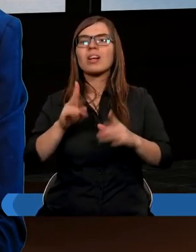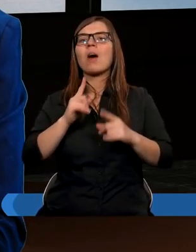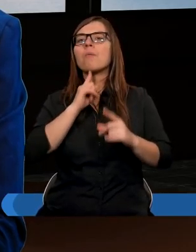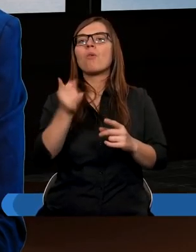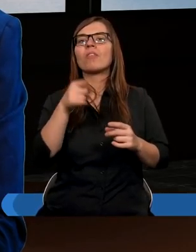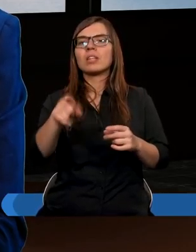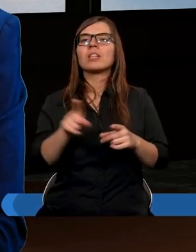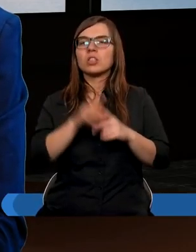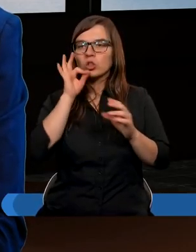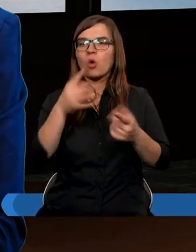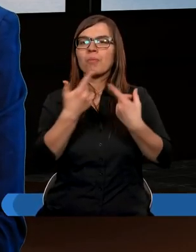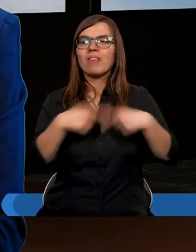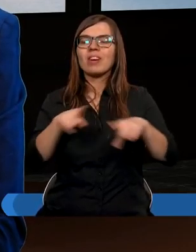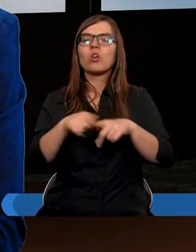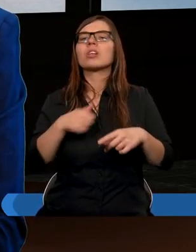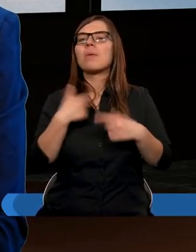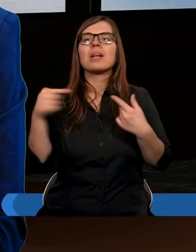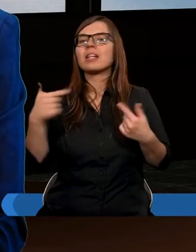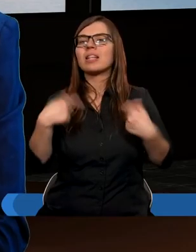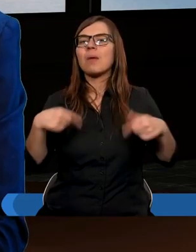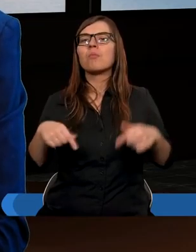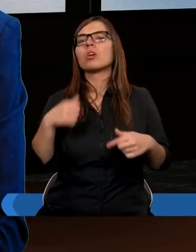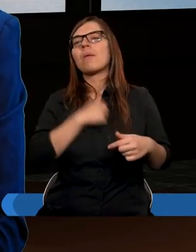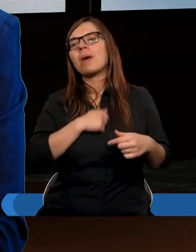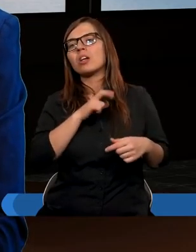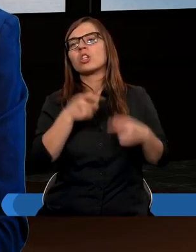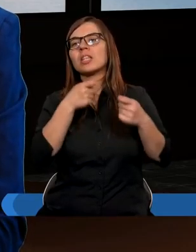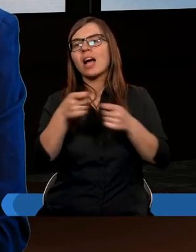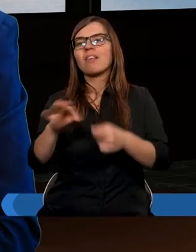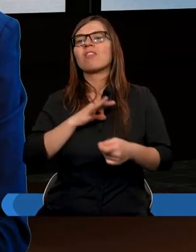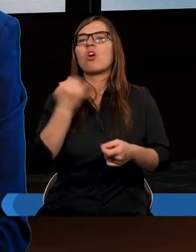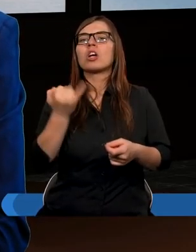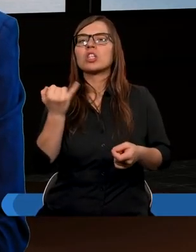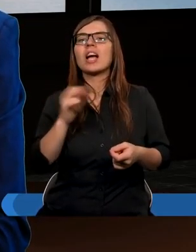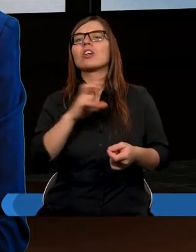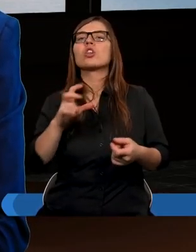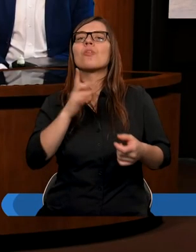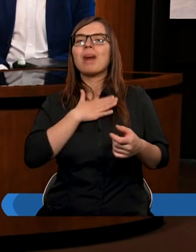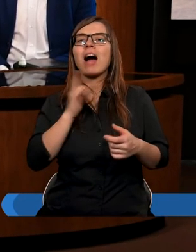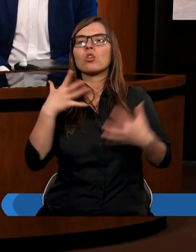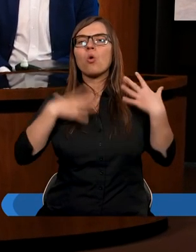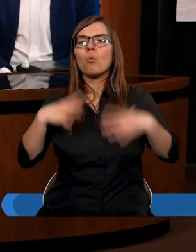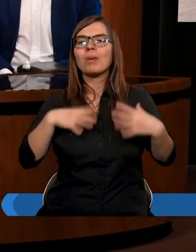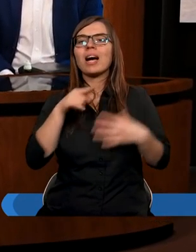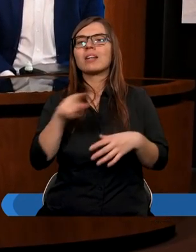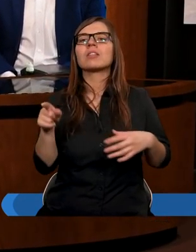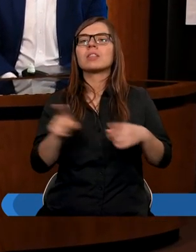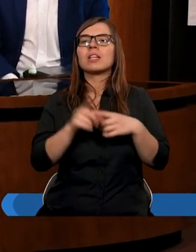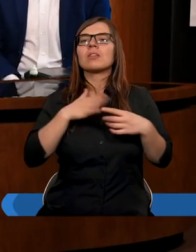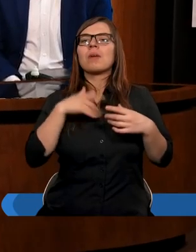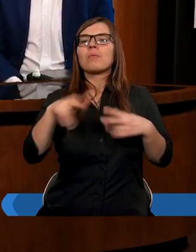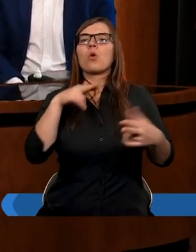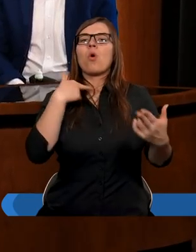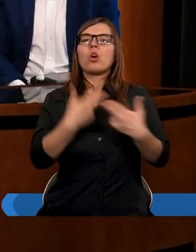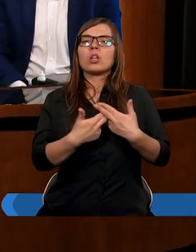rzetelnie i dobrze wykodywał, żeby nie musiał się martwić, czym nakarmi swoje dzieci, czy w co je ubierze. Właśnie myślę, że tutaj mamy